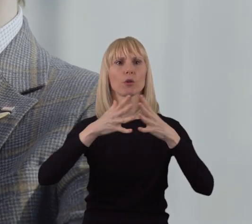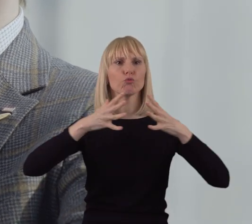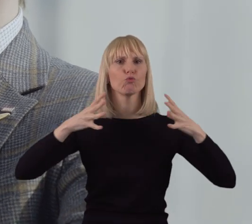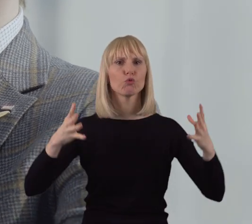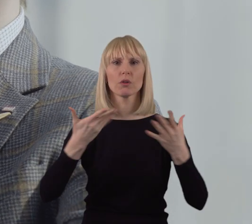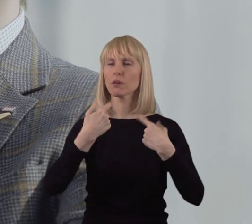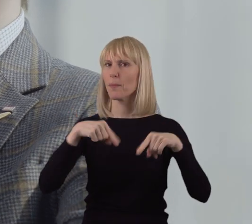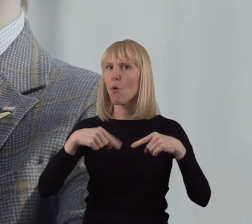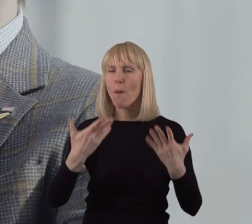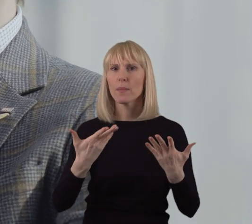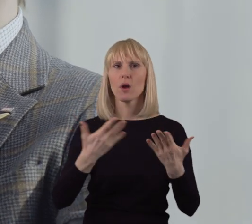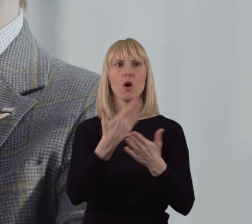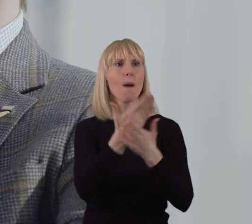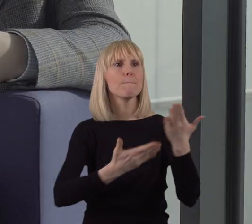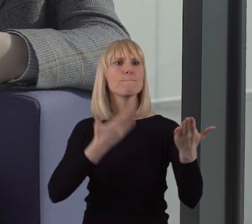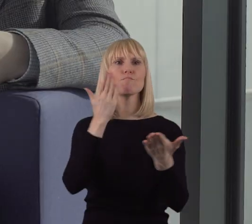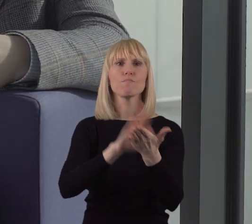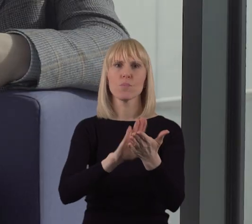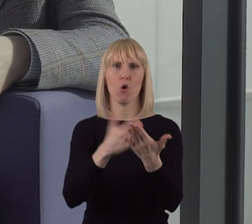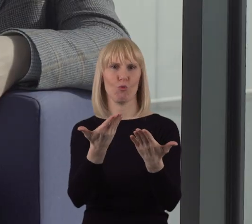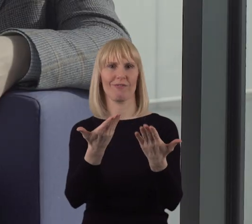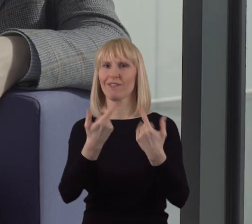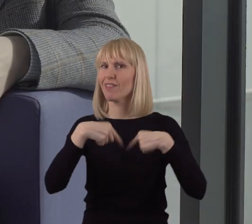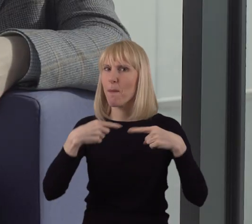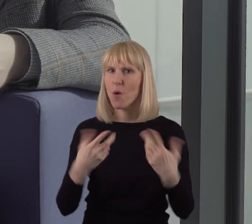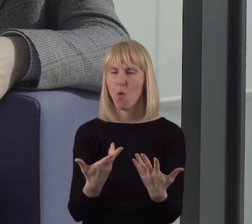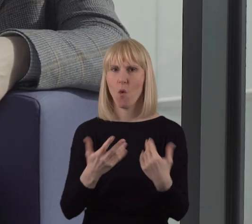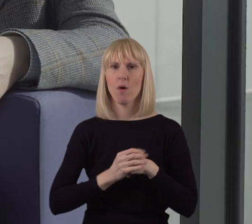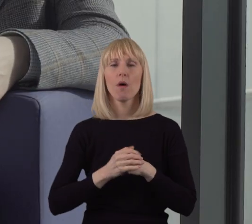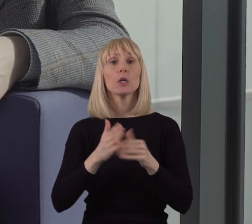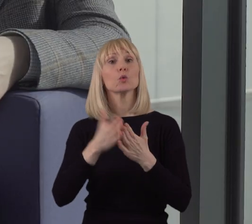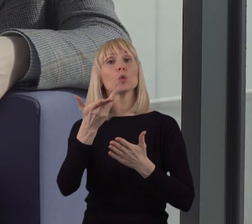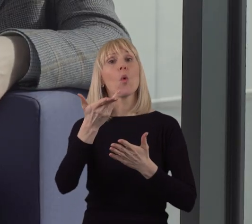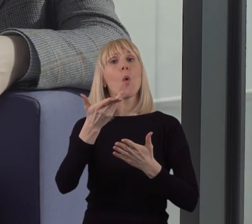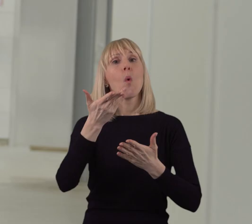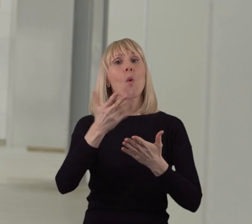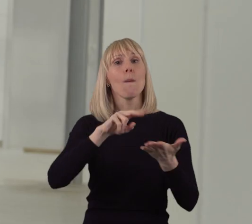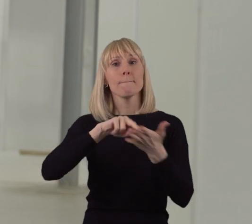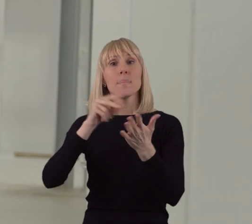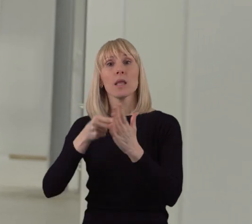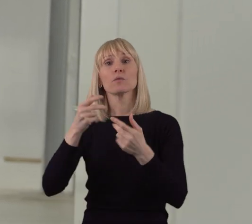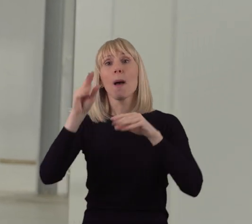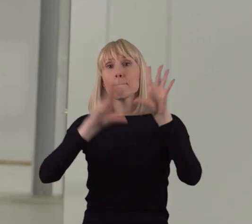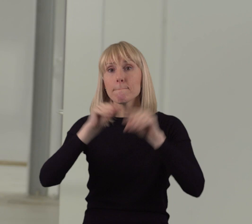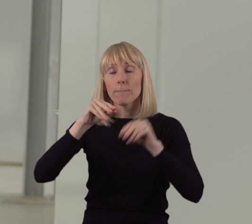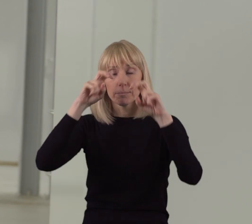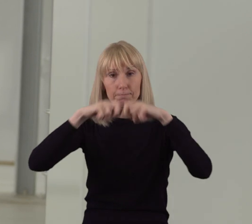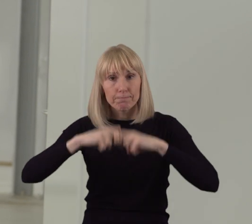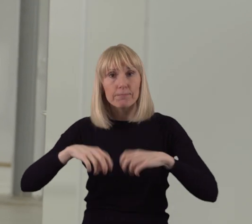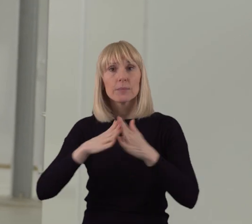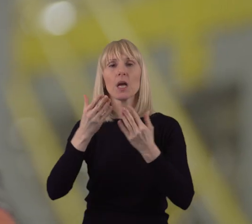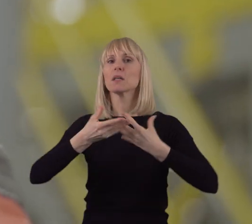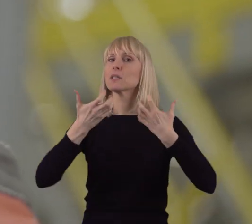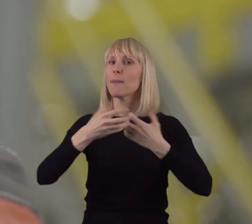bylibyśmy nagradzanym polskim produktem przyszłości. Cały czas chcemy być placówką badawczo-rozwojową, która chce rozwijać ten system